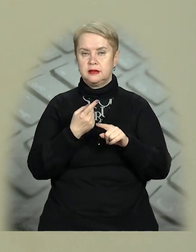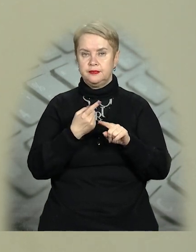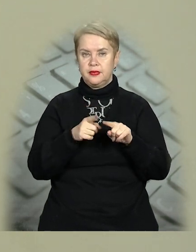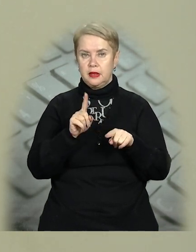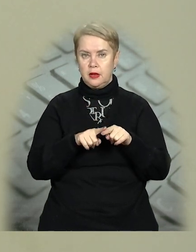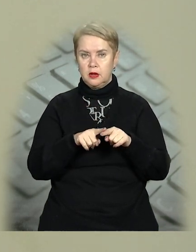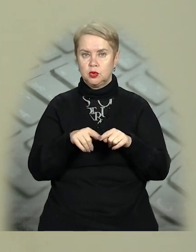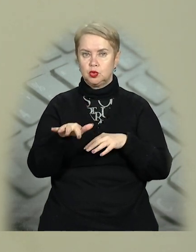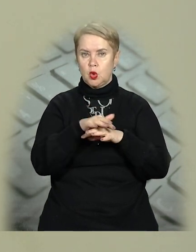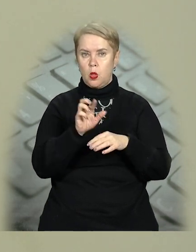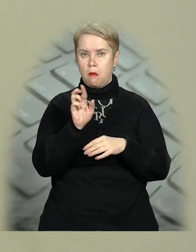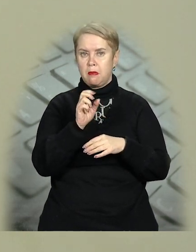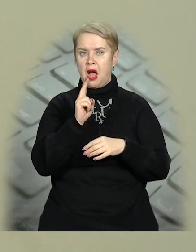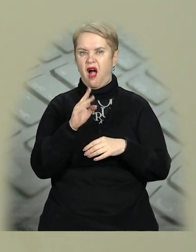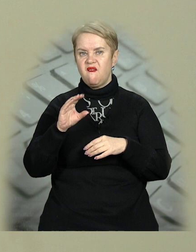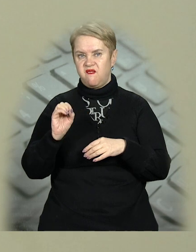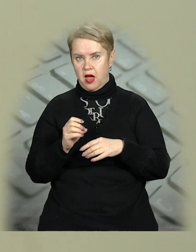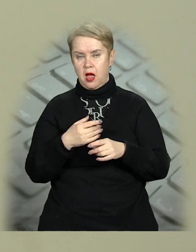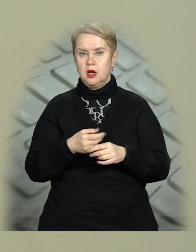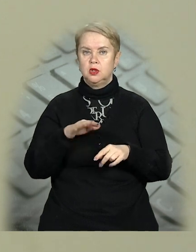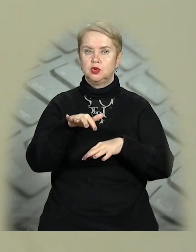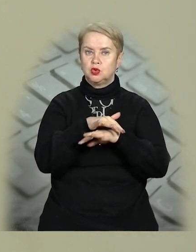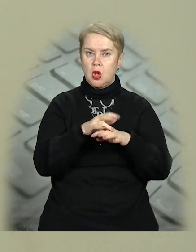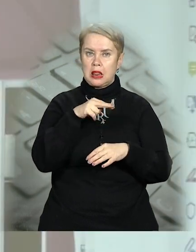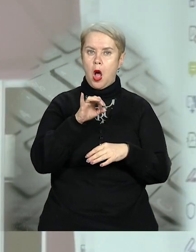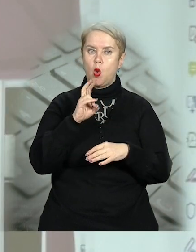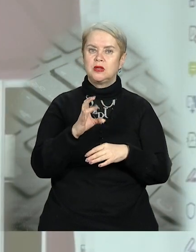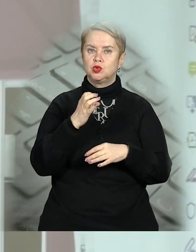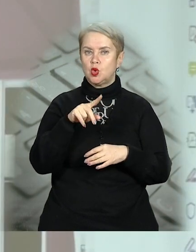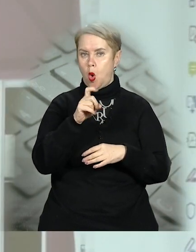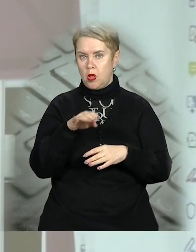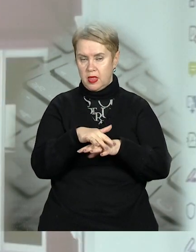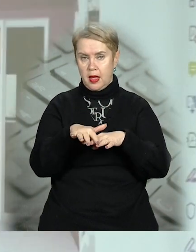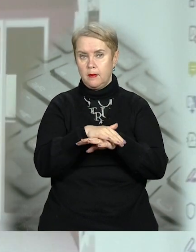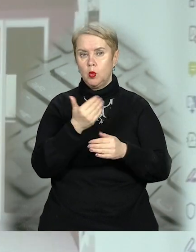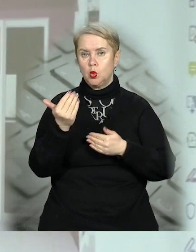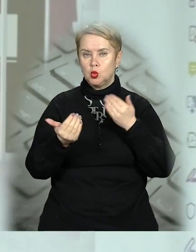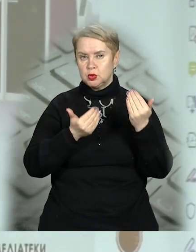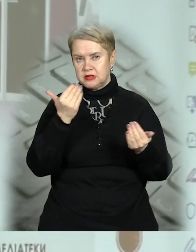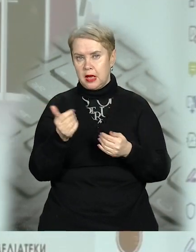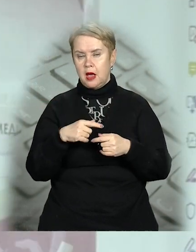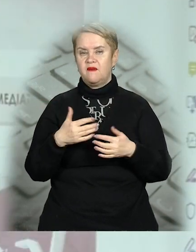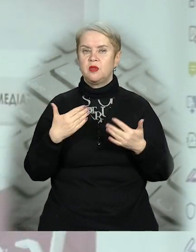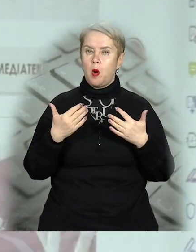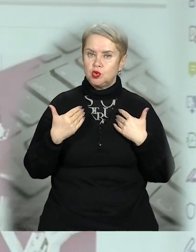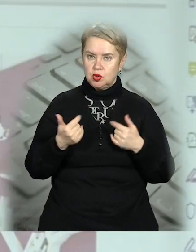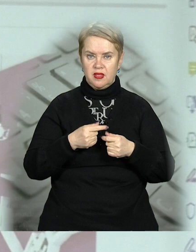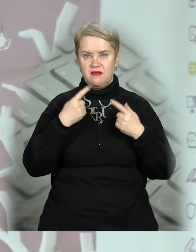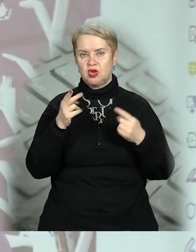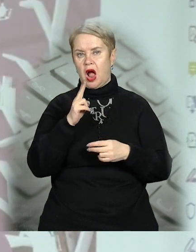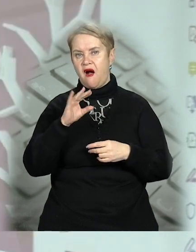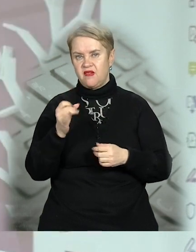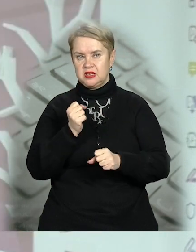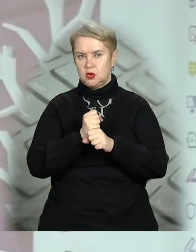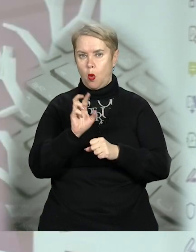це зона бібліокафе, коворкінг-зона, лаунж-зона. Крафтові музеї, зони відпочинку, невеличкі кафе